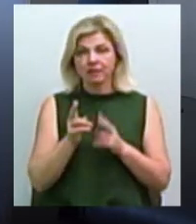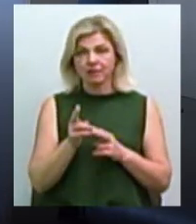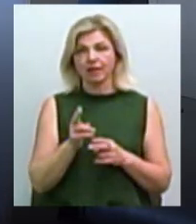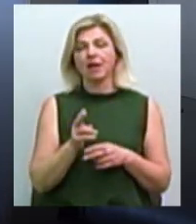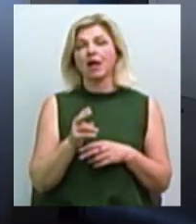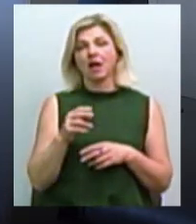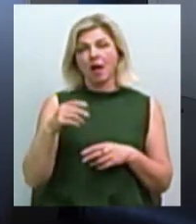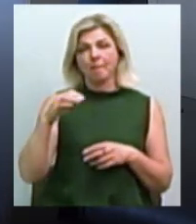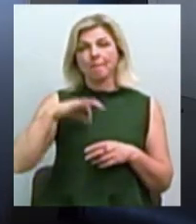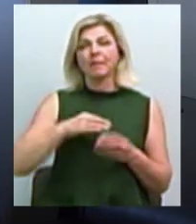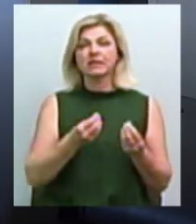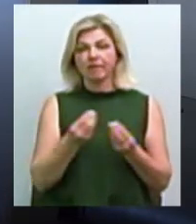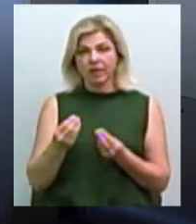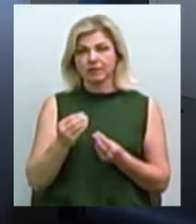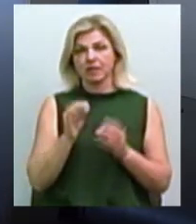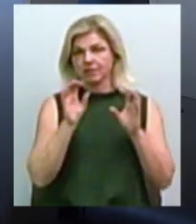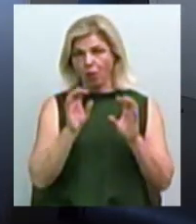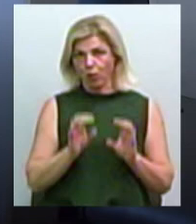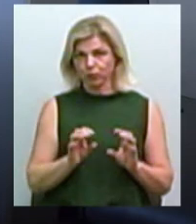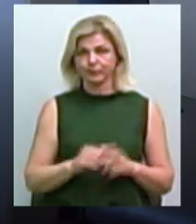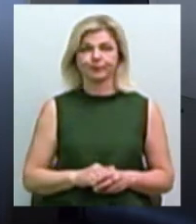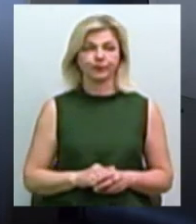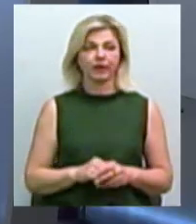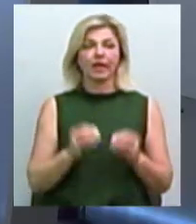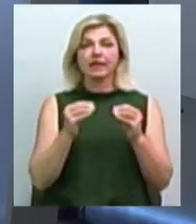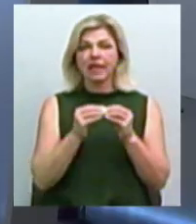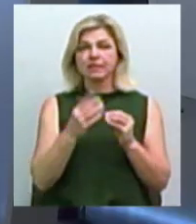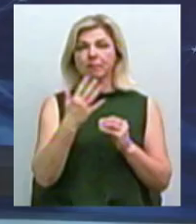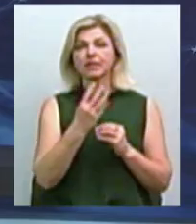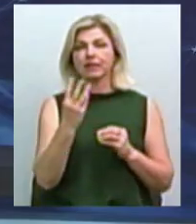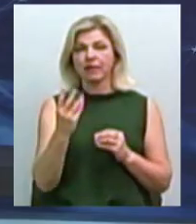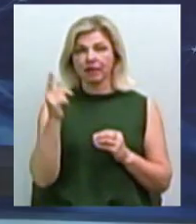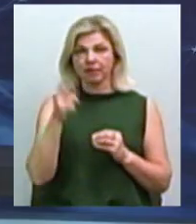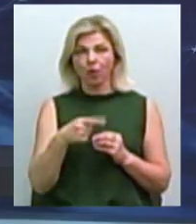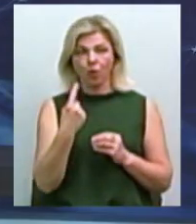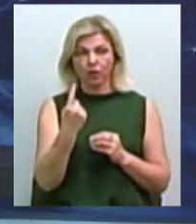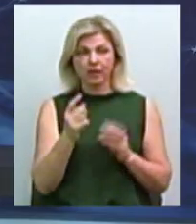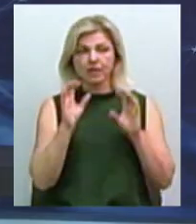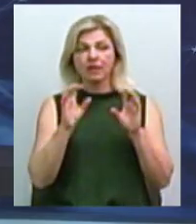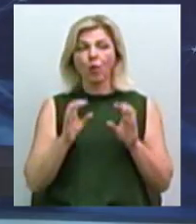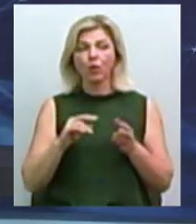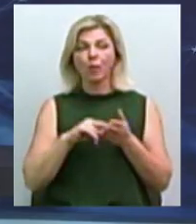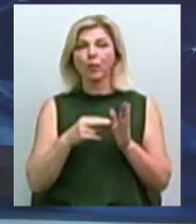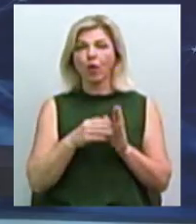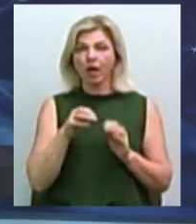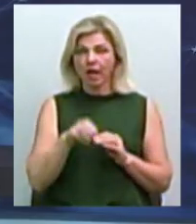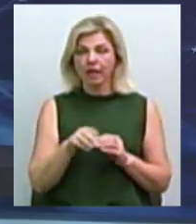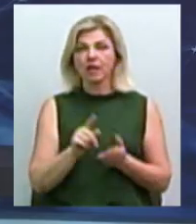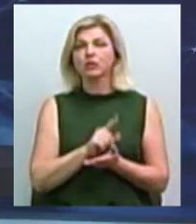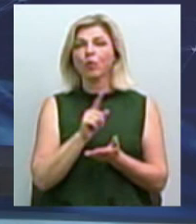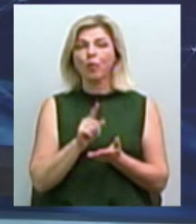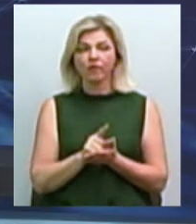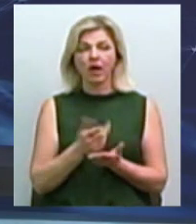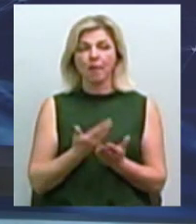законопроекту 1053.1? 1053.1 – це законопроект, який зобов'язує